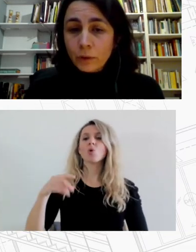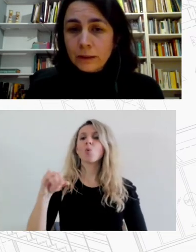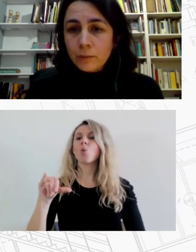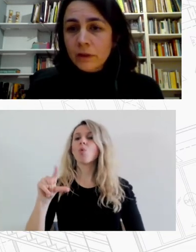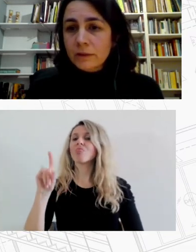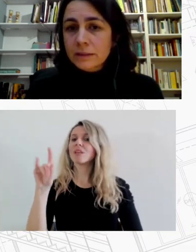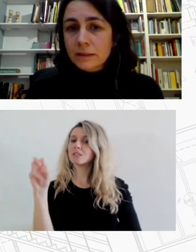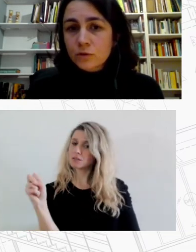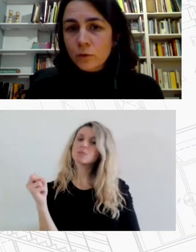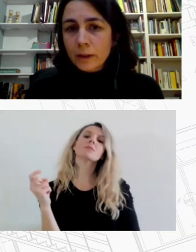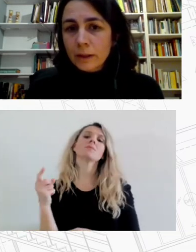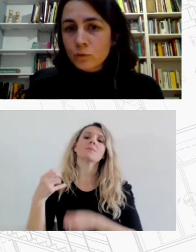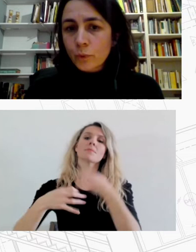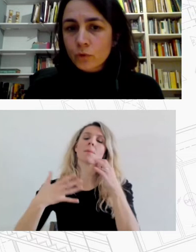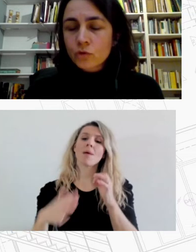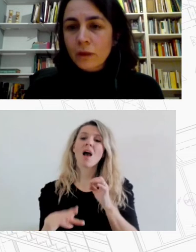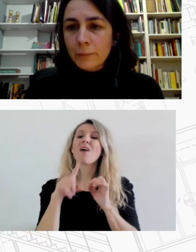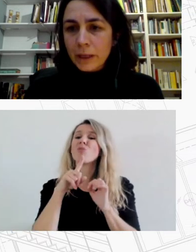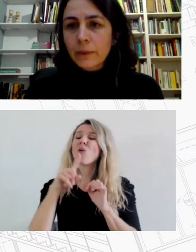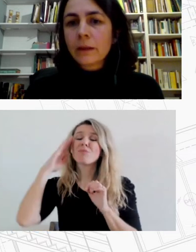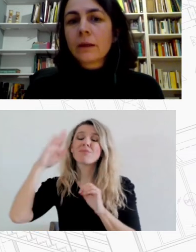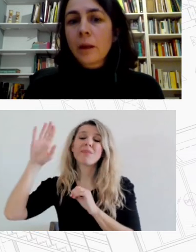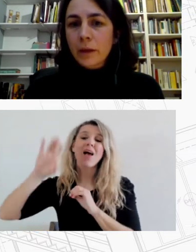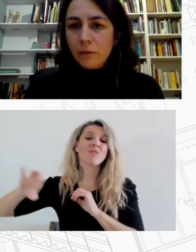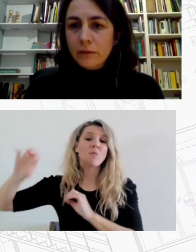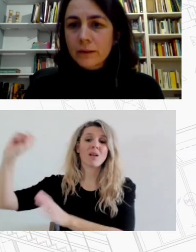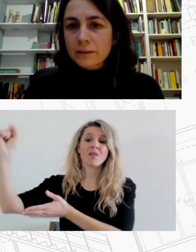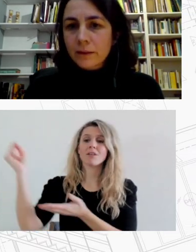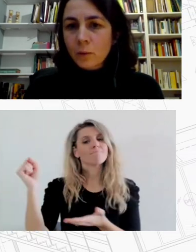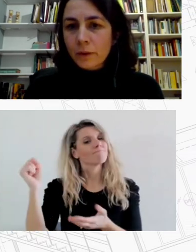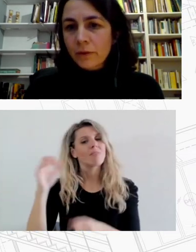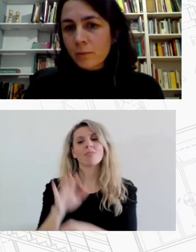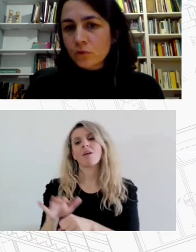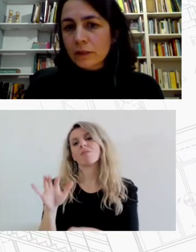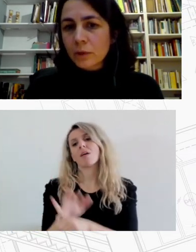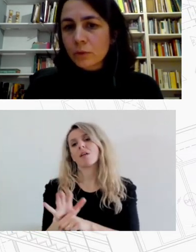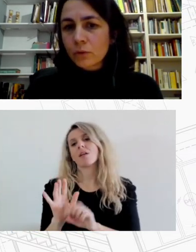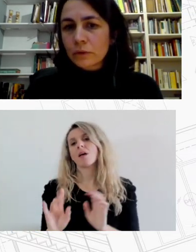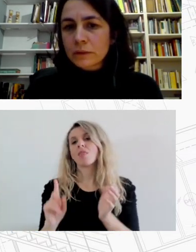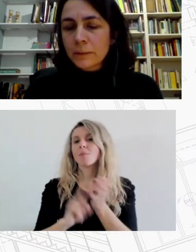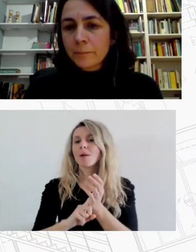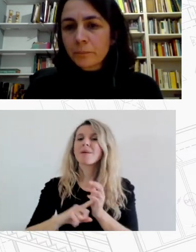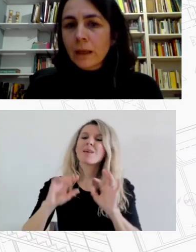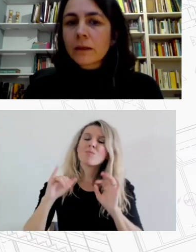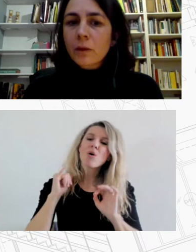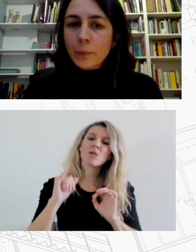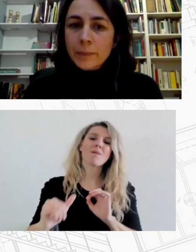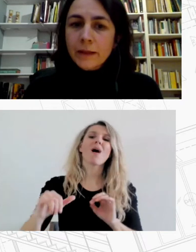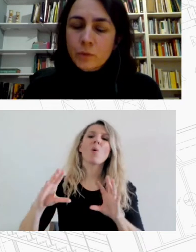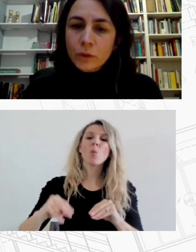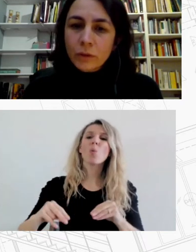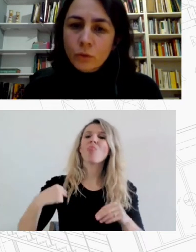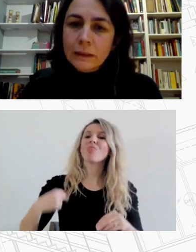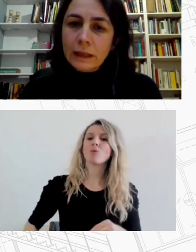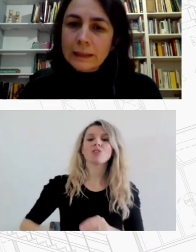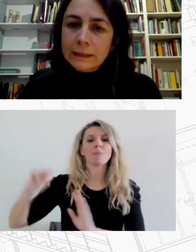τέτοια πολιτική δεν μπορεί να βασιστεί στους ευρωπαϊκούς πόρους θα πρέπει να επεκταθεί και να σταθεροποιηθεί η δημόσια χρηματοδότηση και θα πρέπει